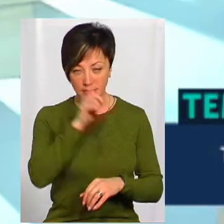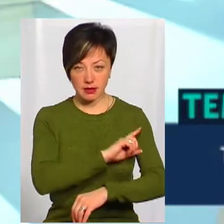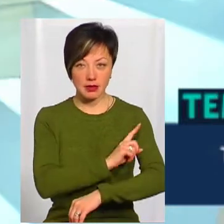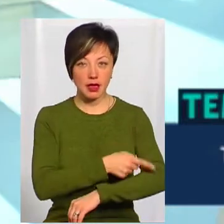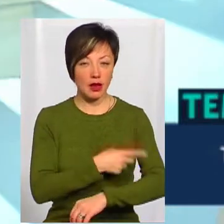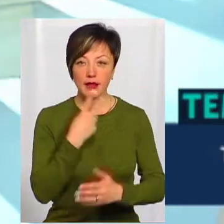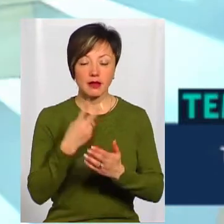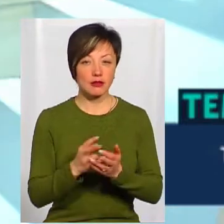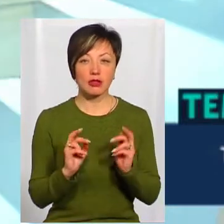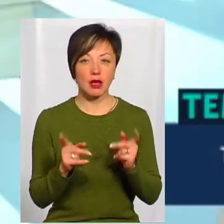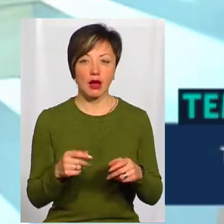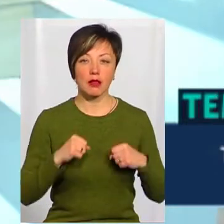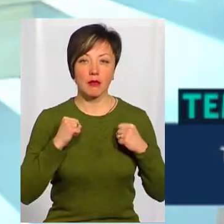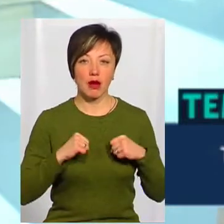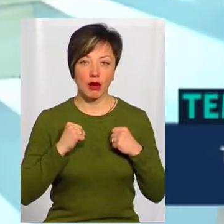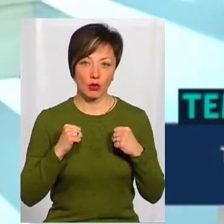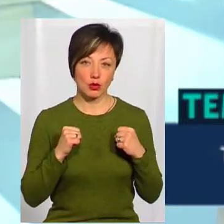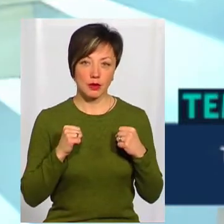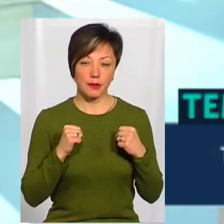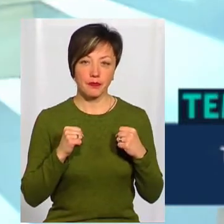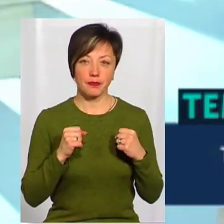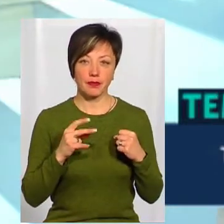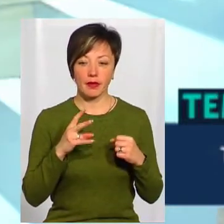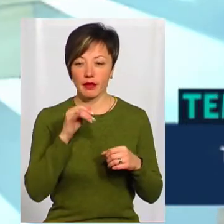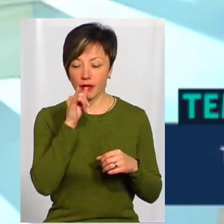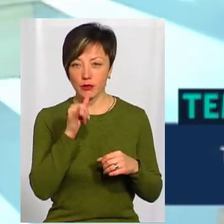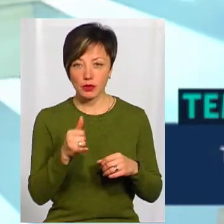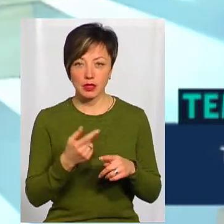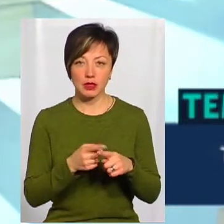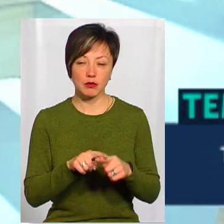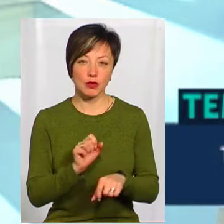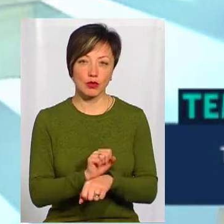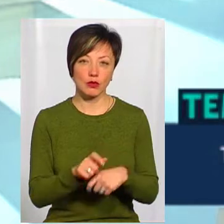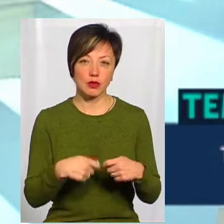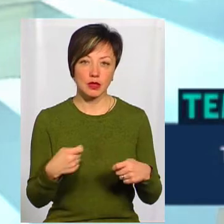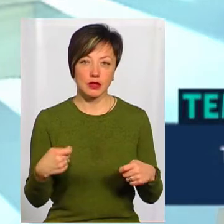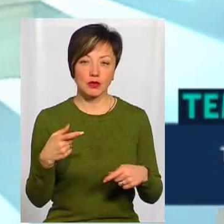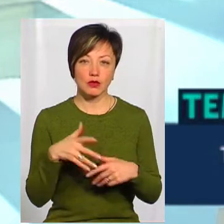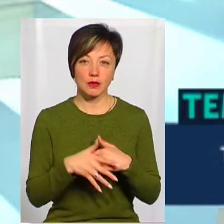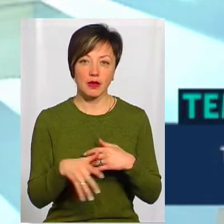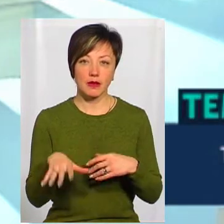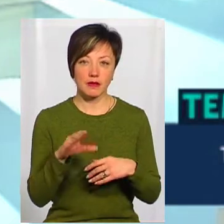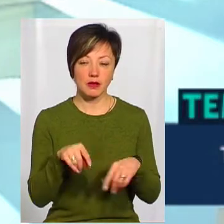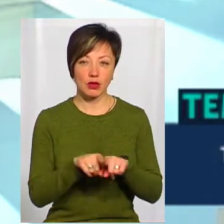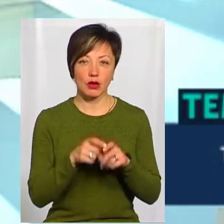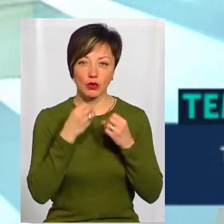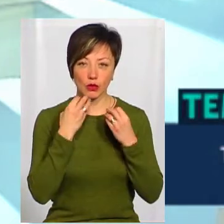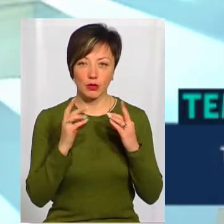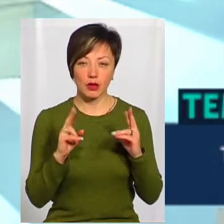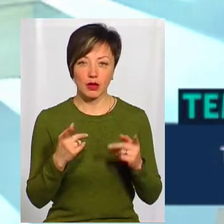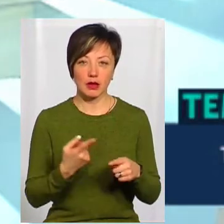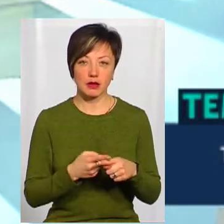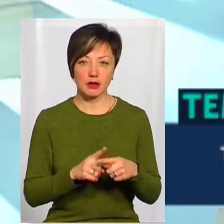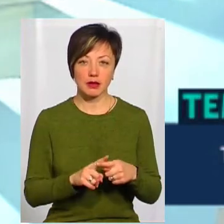не дивлячись, як намагаються її там не пустити, притормозити, тому що розуміють, не все воно так добре, як,